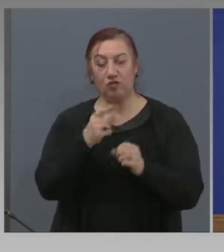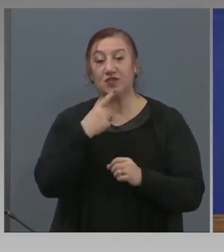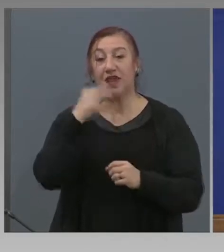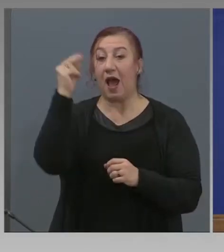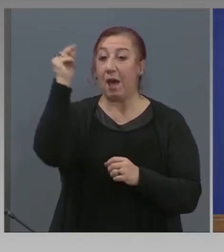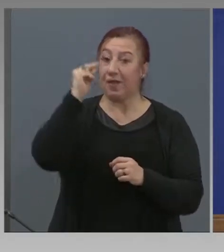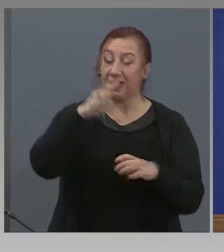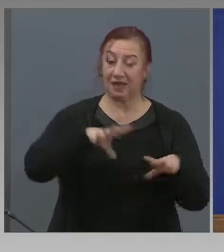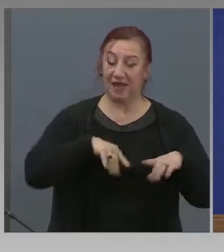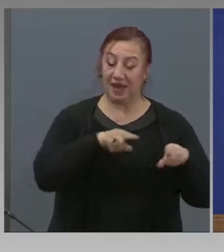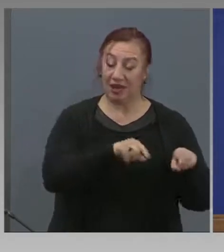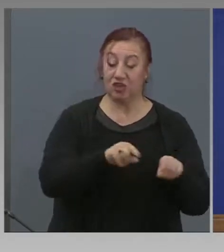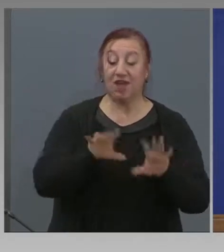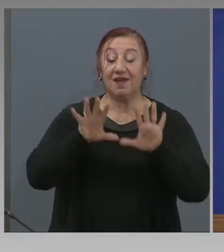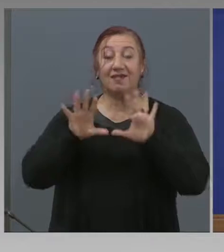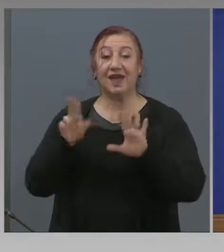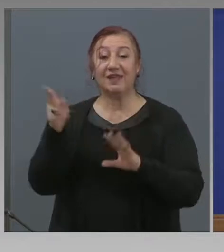чужденци.